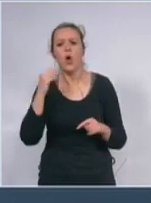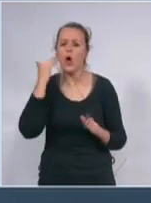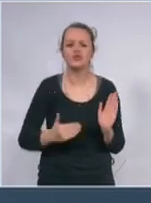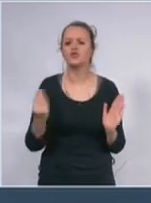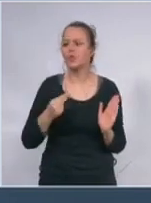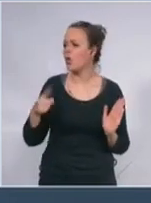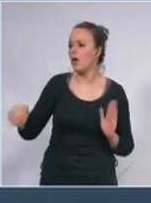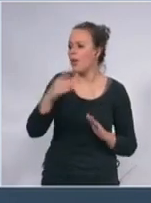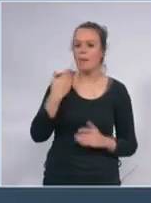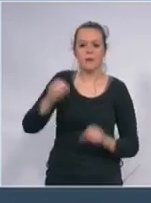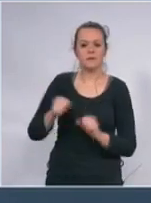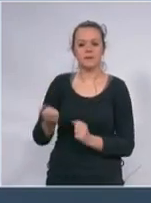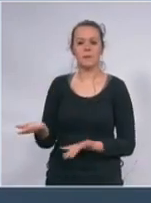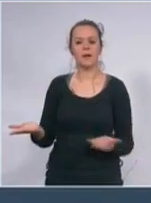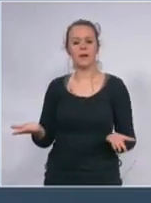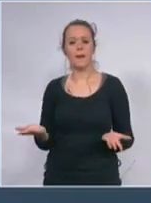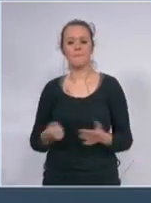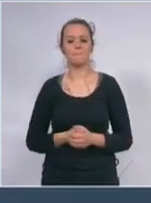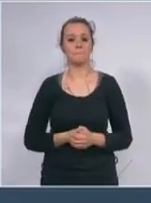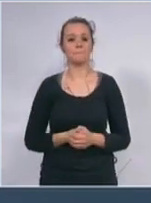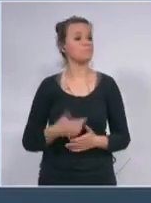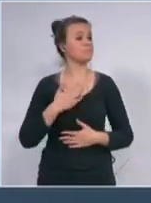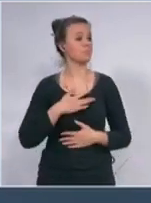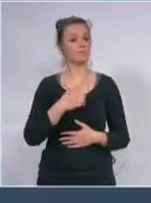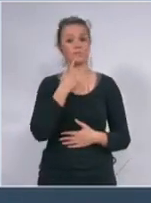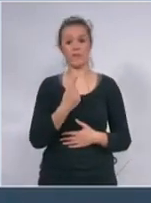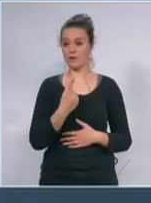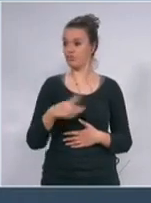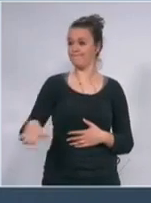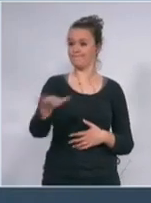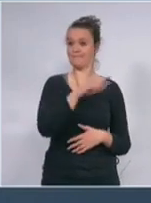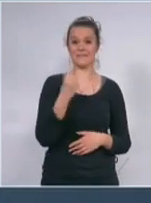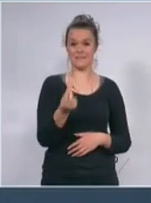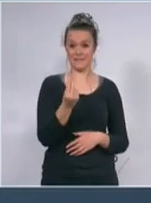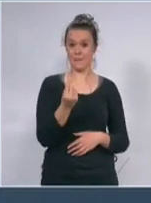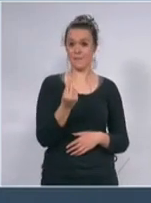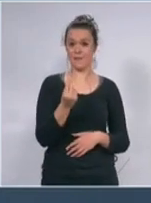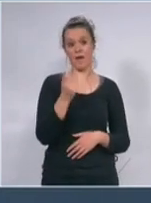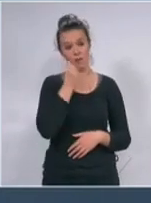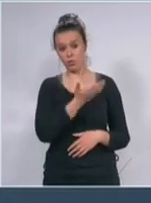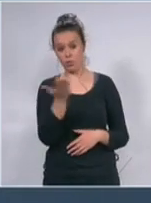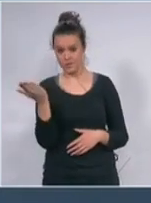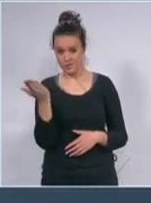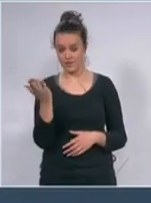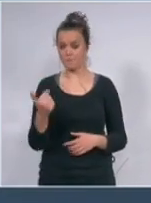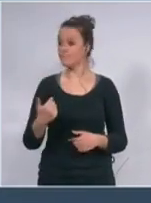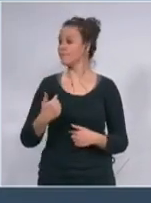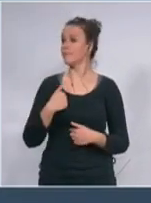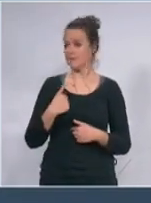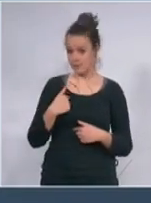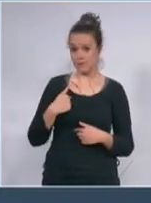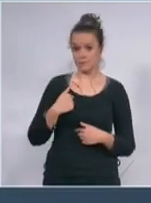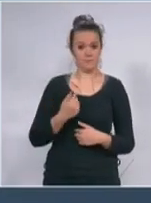da kažem ljudima u Srbiji da je nama ovde prisutnima i verici pre svega dr.